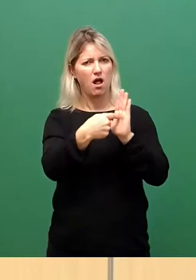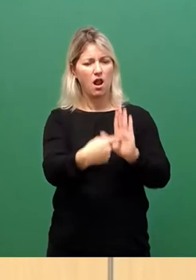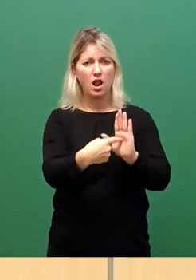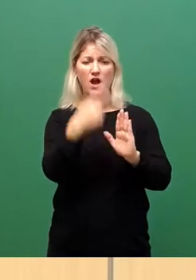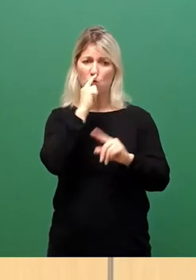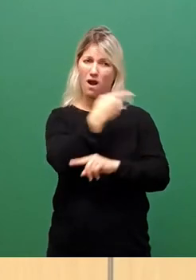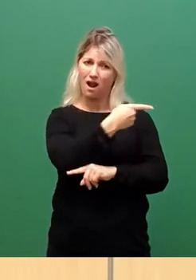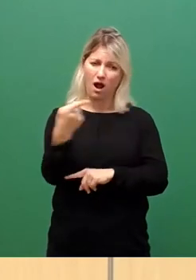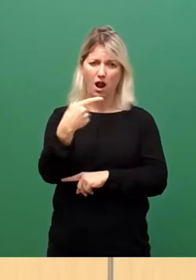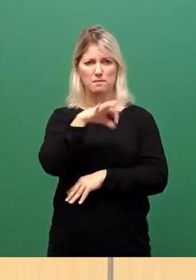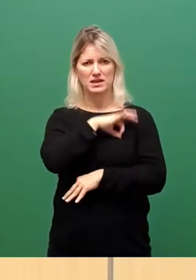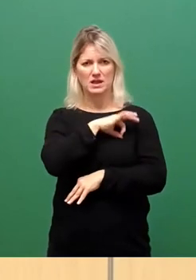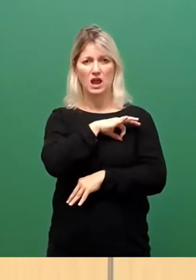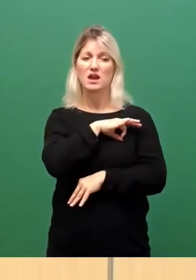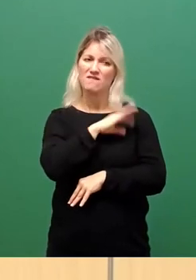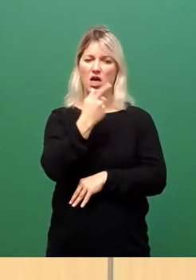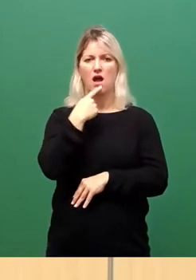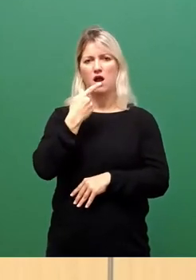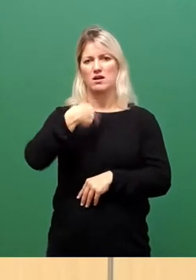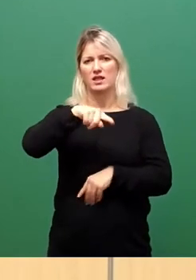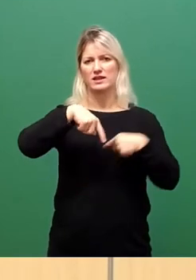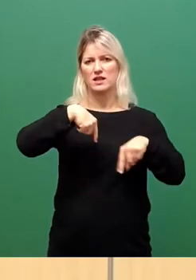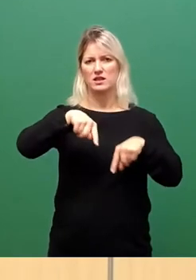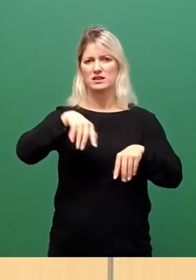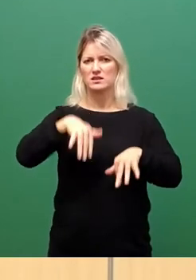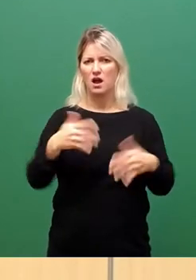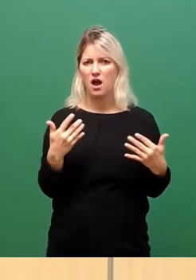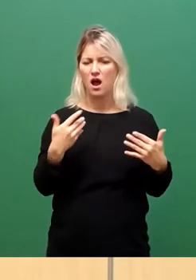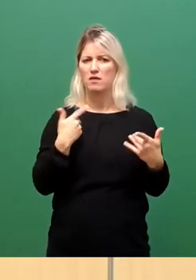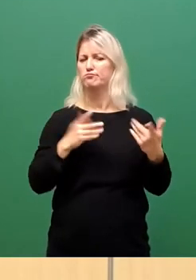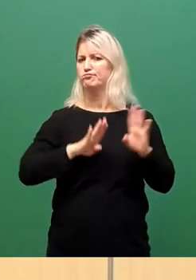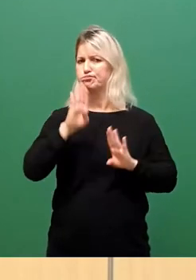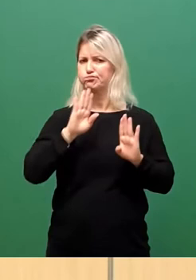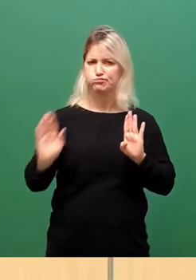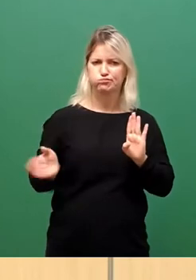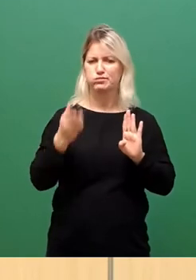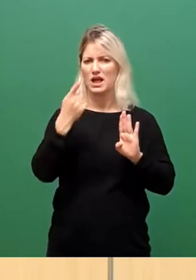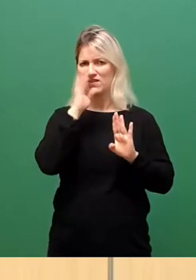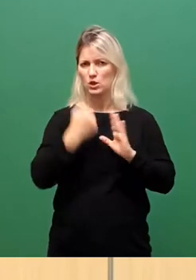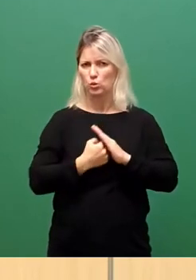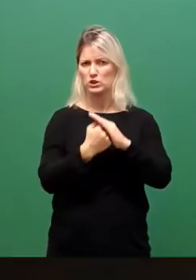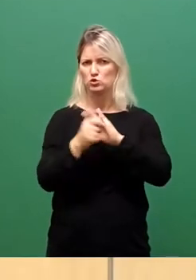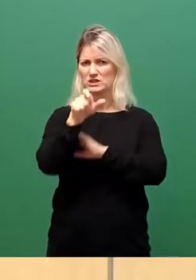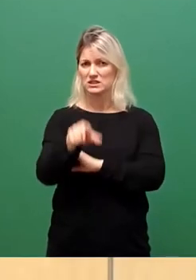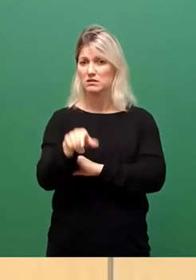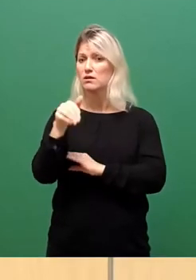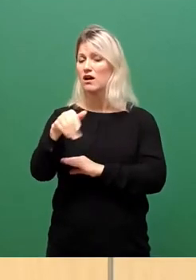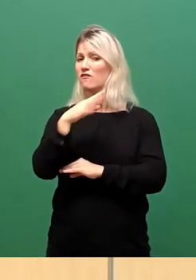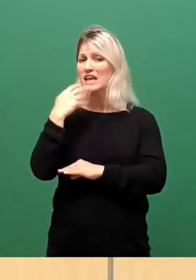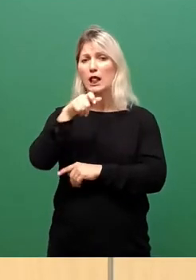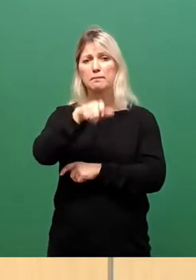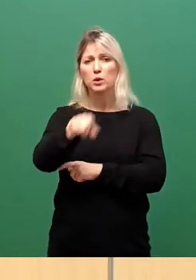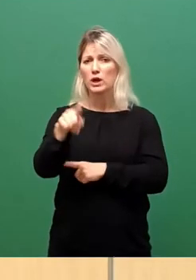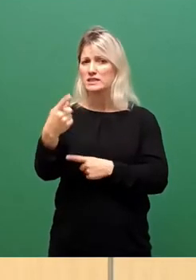Oberbürgermeisterkandidatinnen und Oberbürgermeisterkandidaten aufstellen und unterstützen werden, wird es ganz viele engagierte Bürgerinnen und geben, die im